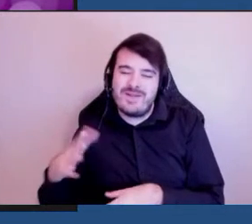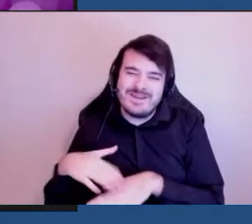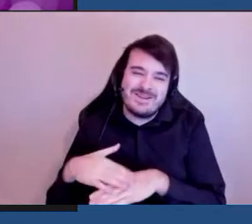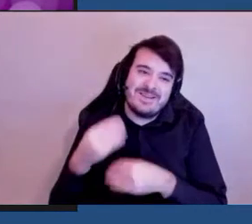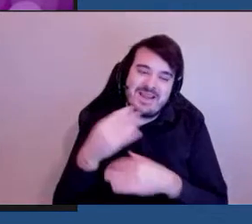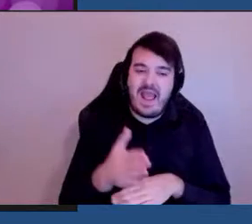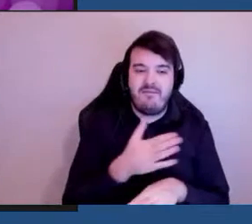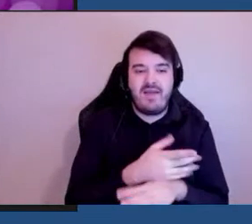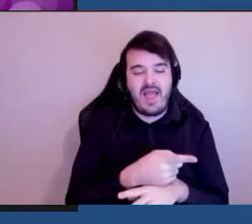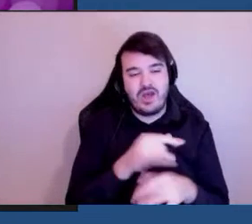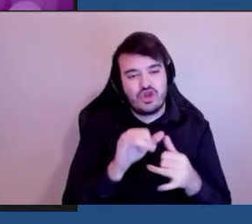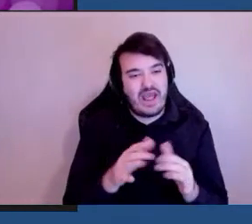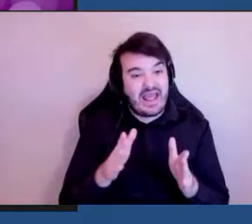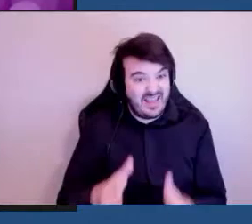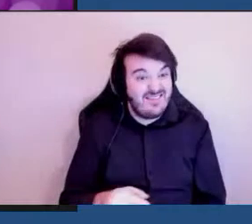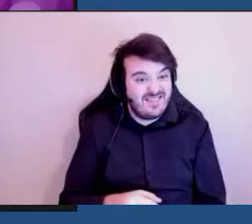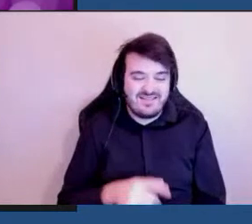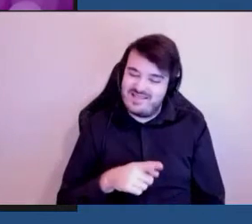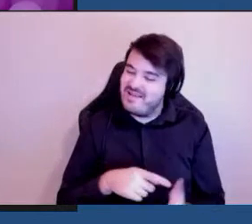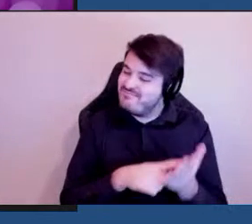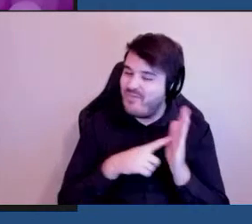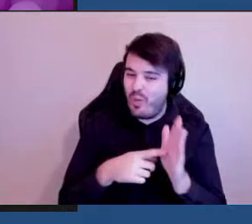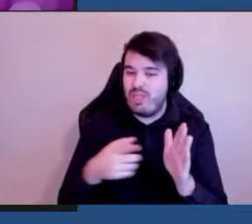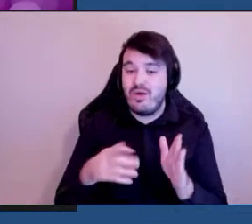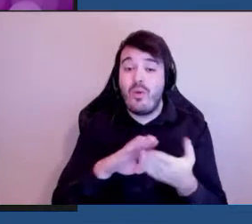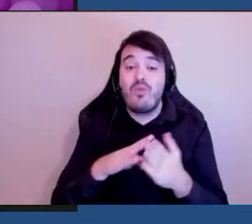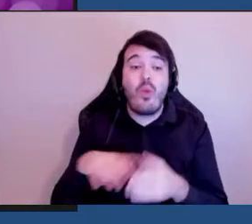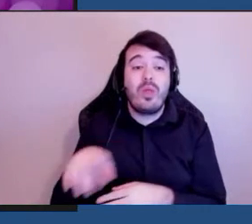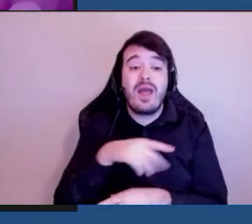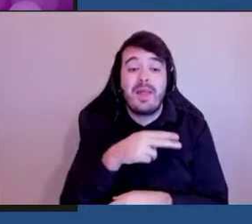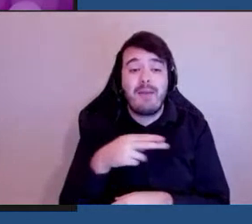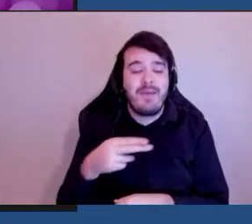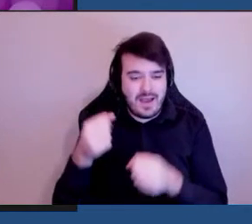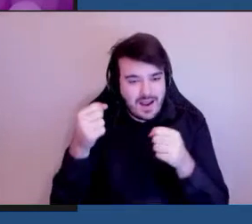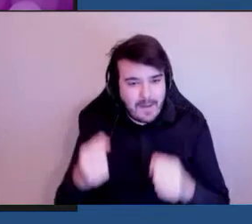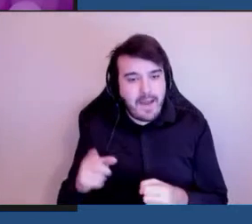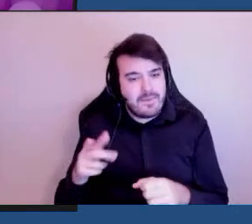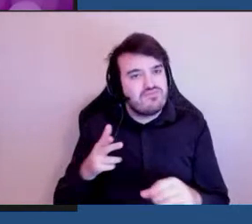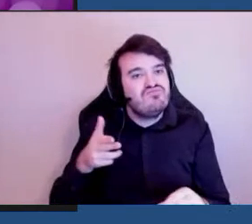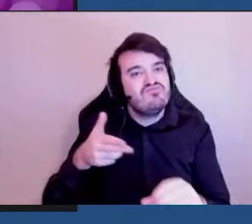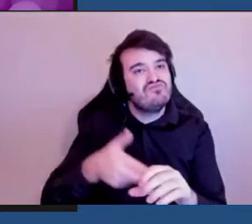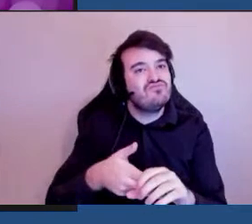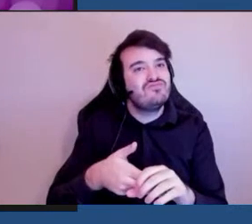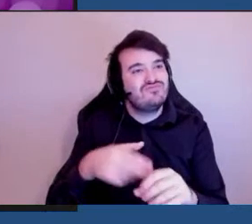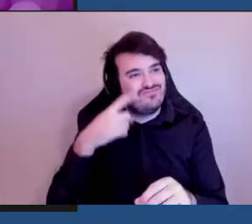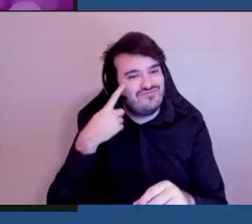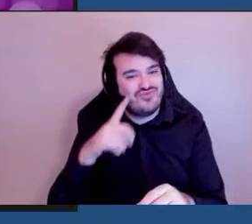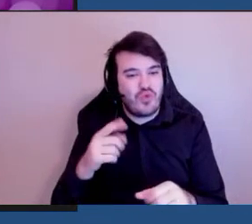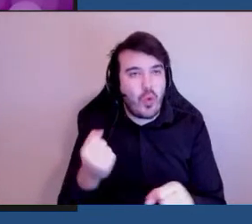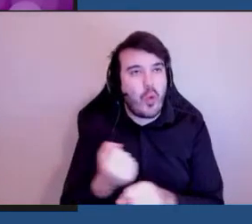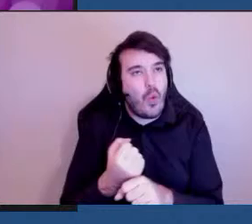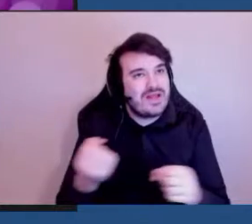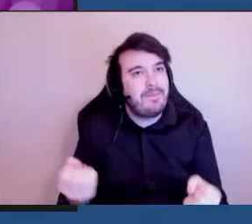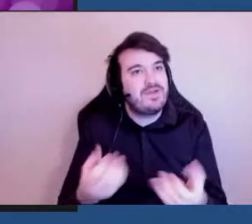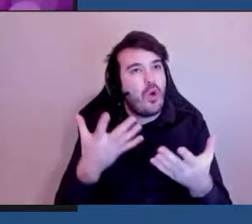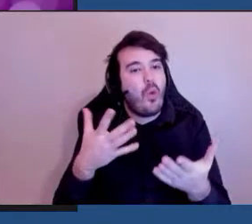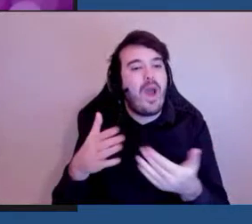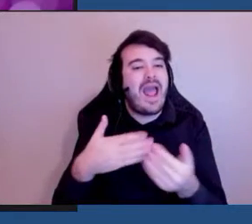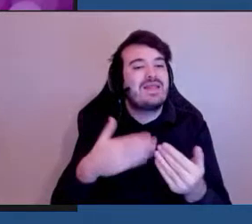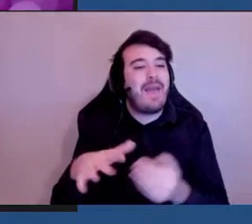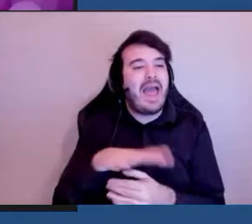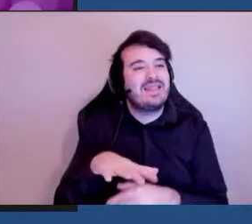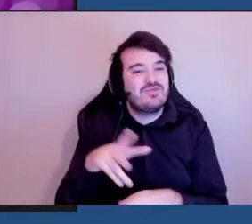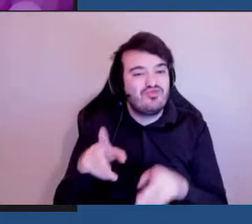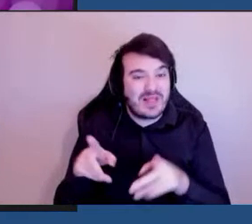montre que les communautés des handicapés peuvent faire une contribution à la conception de ces espaces publics.